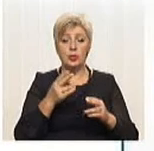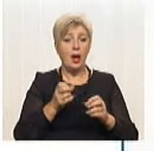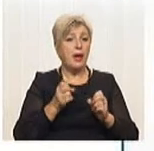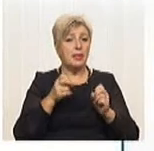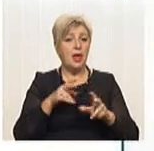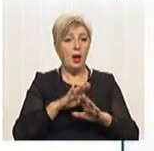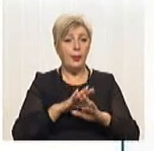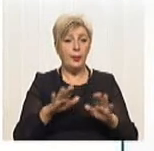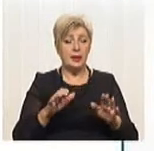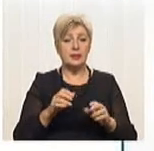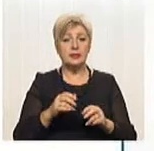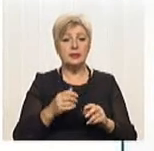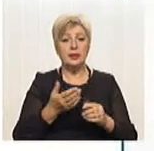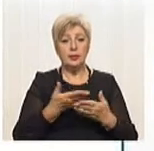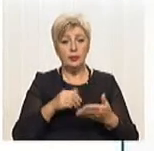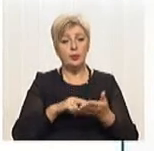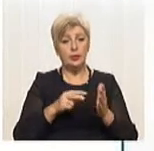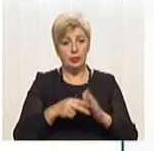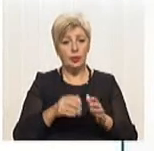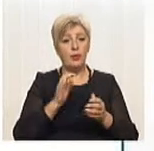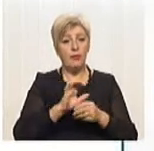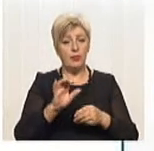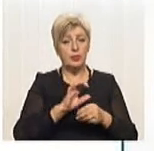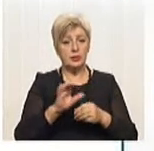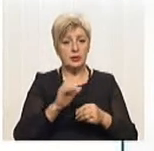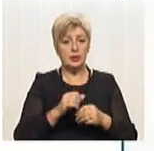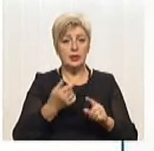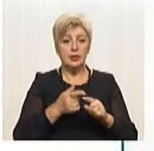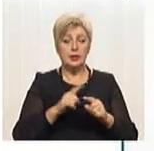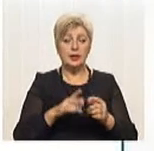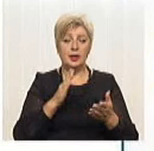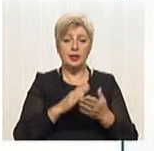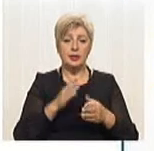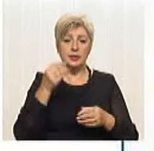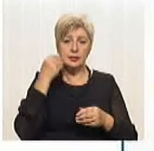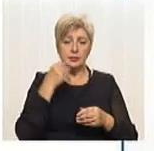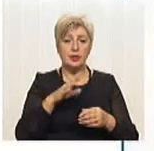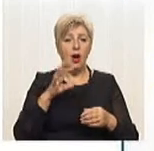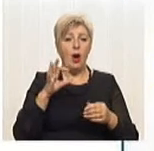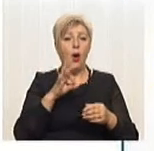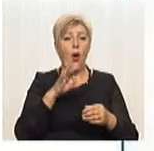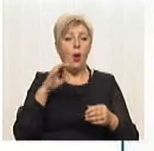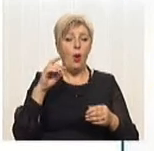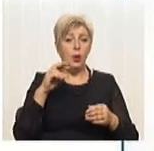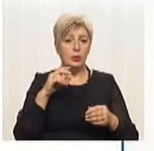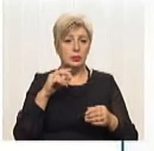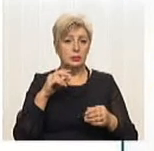виробляти діоксид хвору, який на сьогодні є одним з найкращих окислювачів і знезаражувачів в світі.